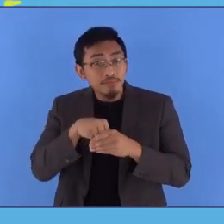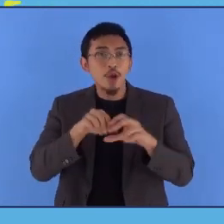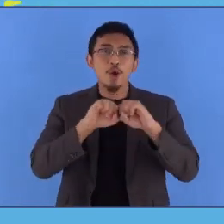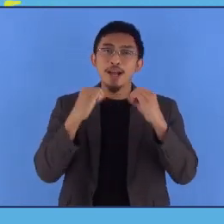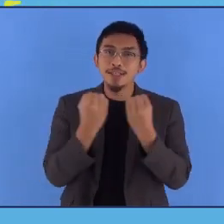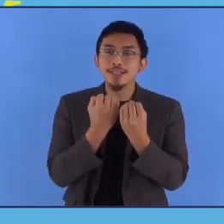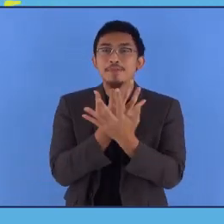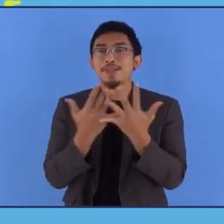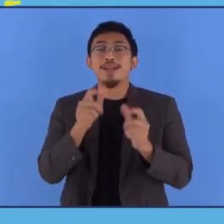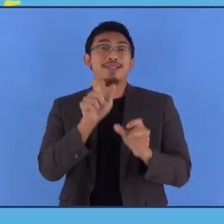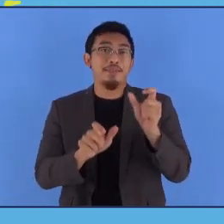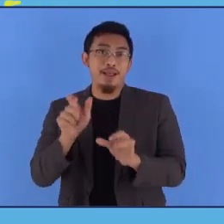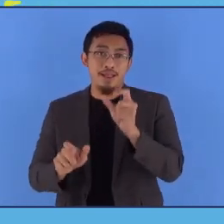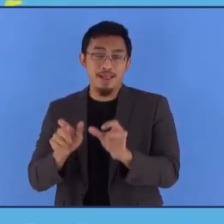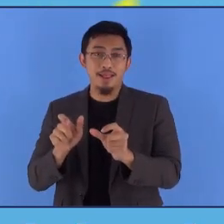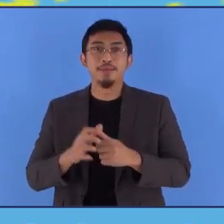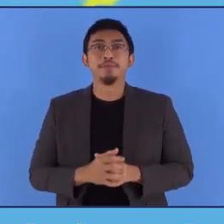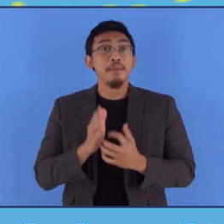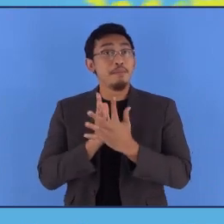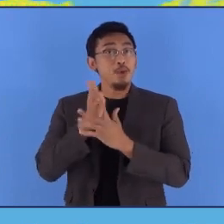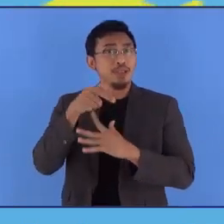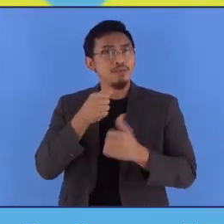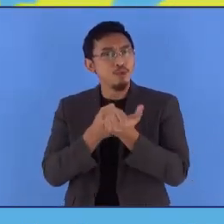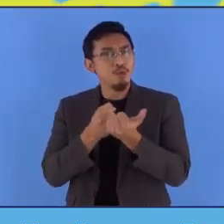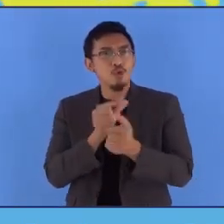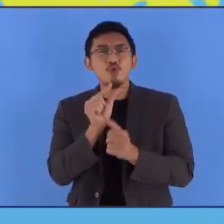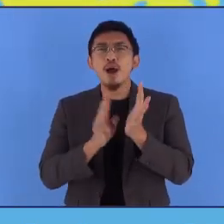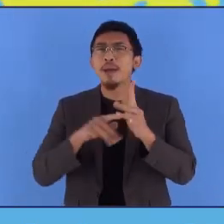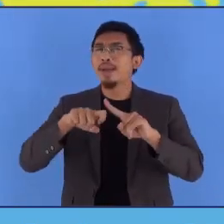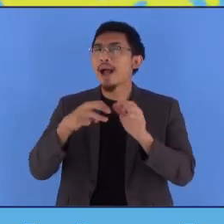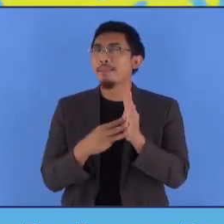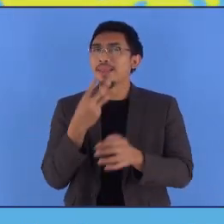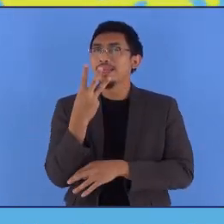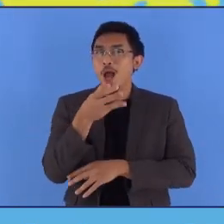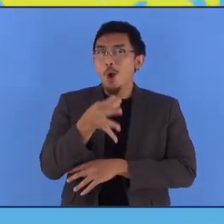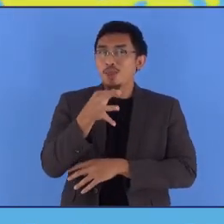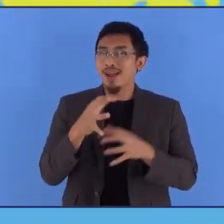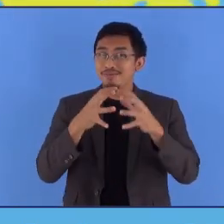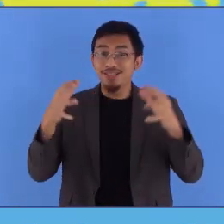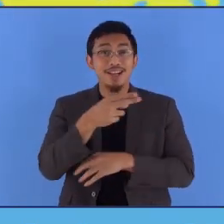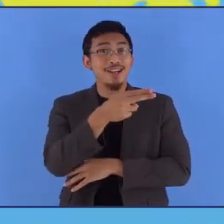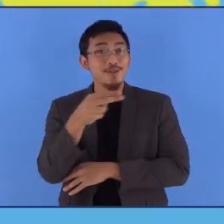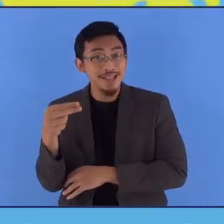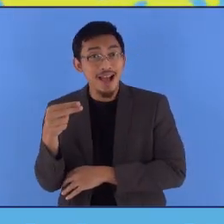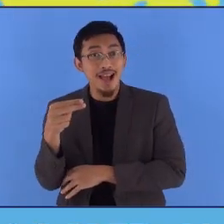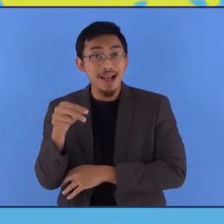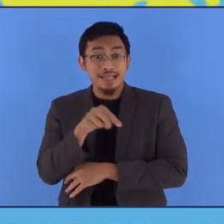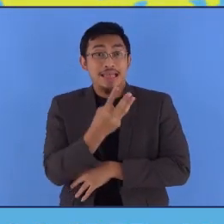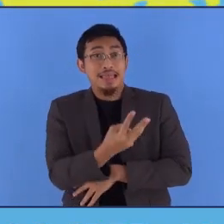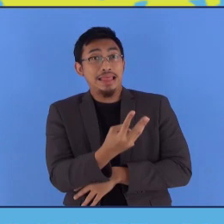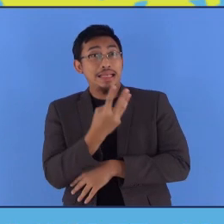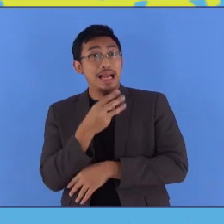organisasi masyarakat sipil Proyek ini mendukung UMKM di tiga kota metropolitan di Indonesia